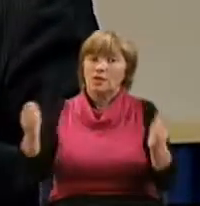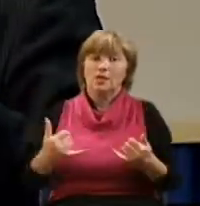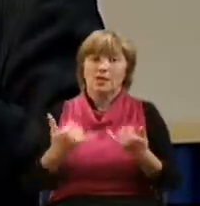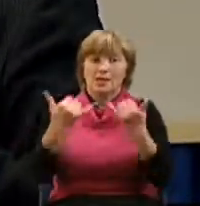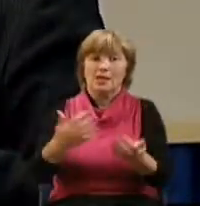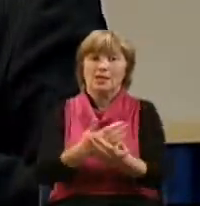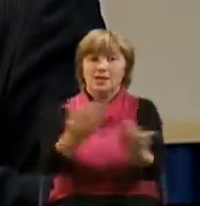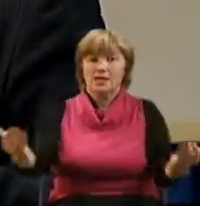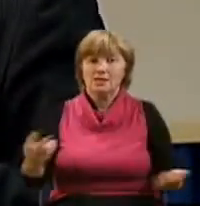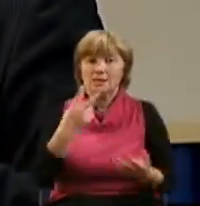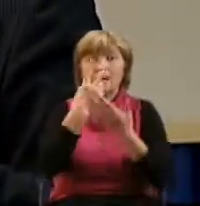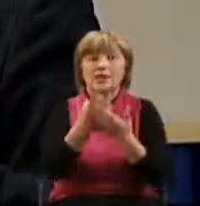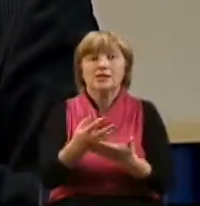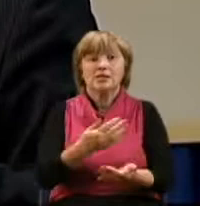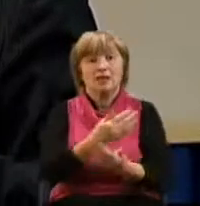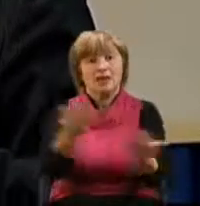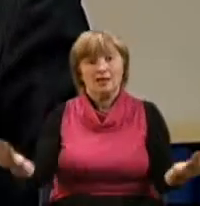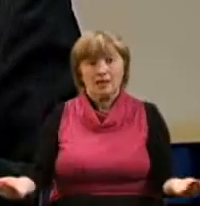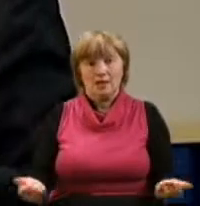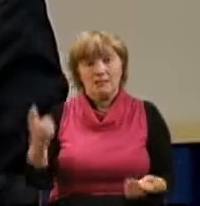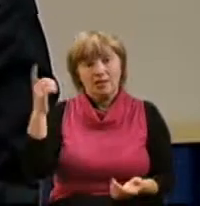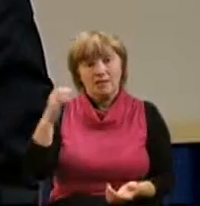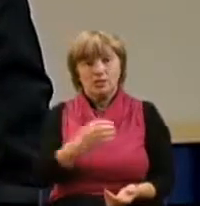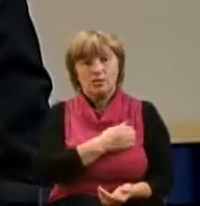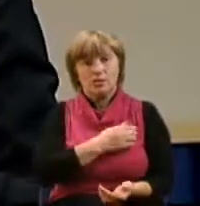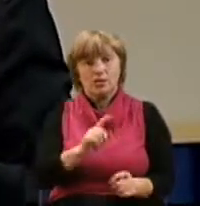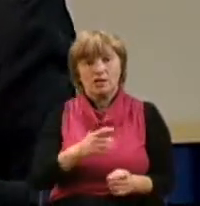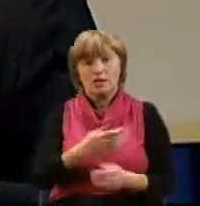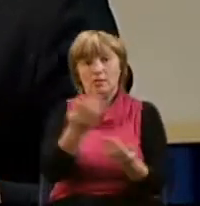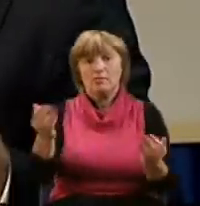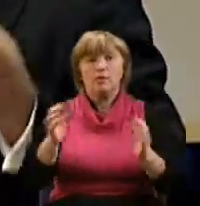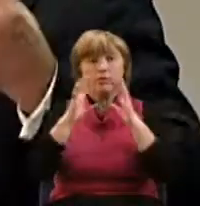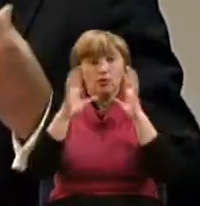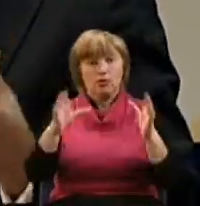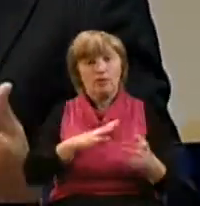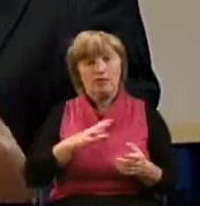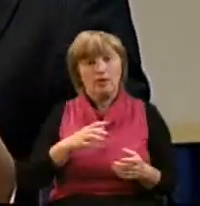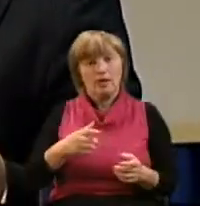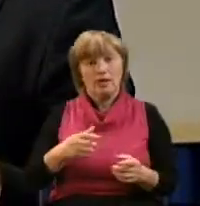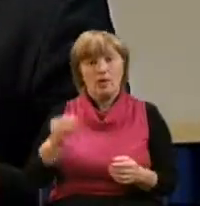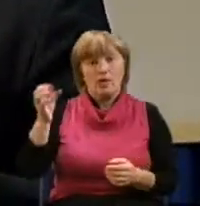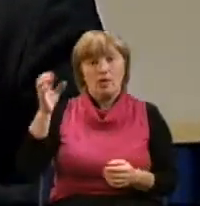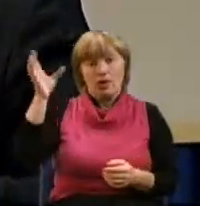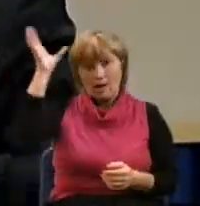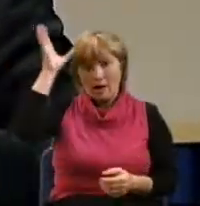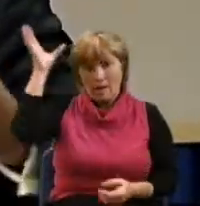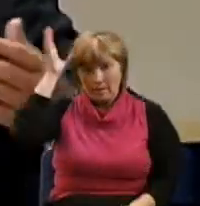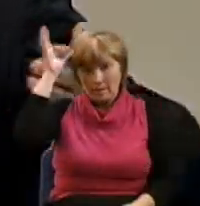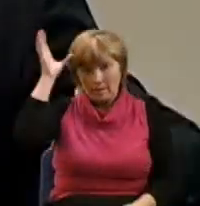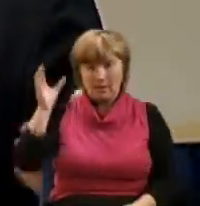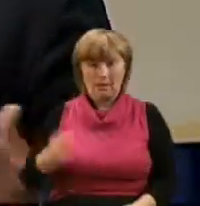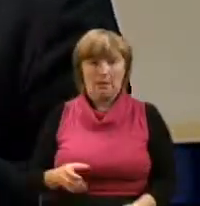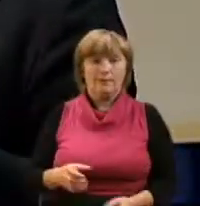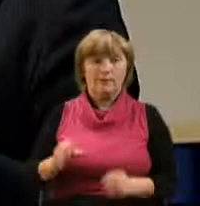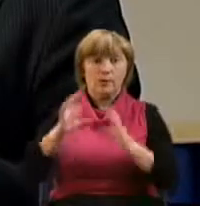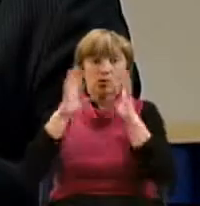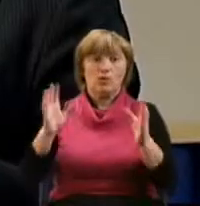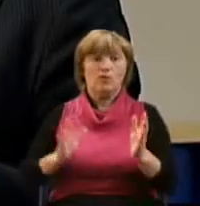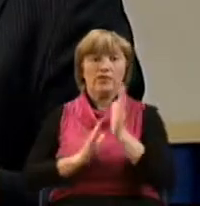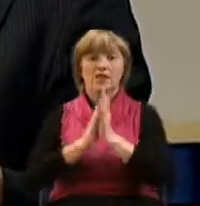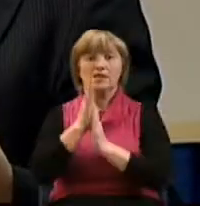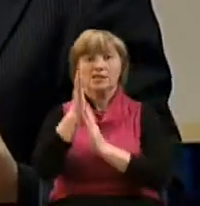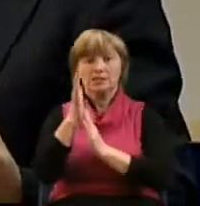и что бы Он нам хотел показать. Господь желает, чтобы мы духовно были грамотными, духовно росли,